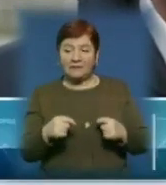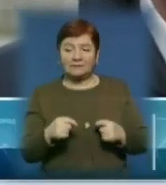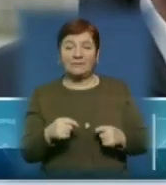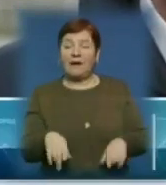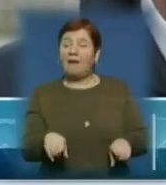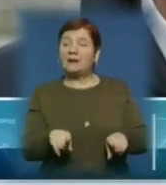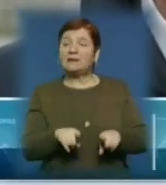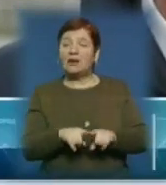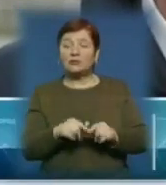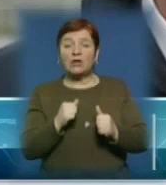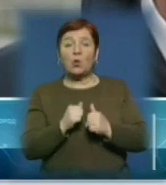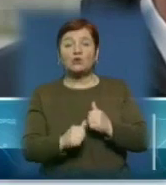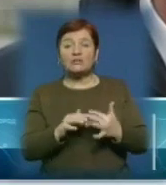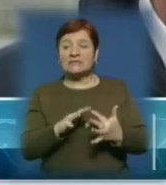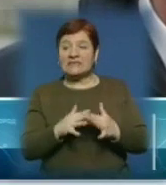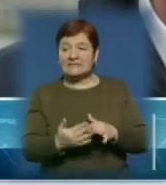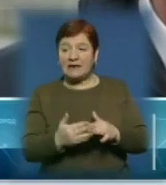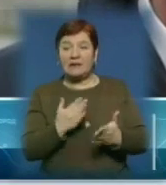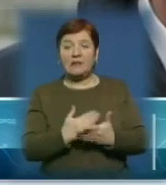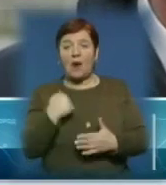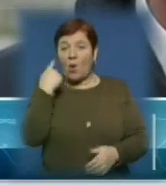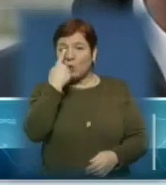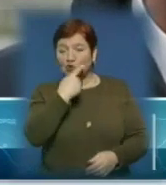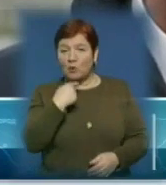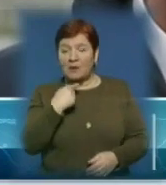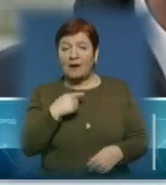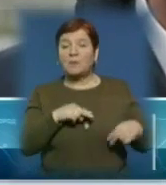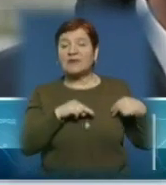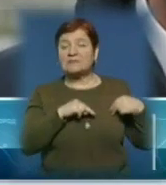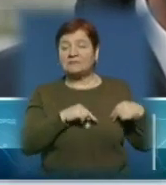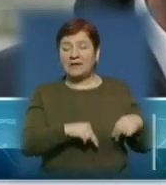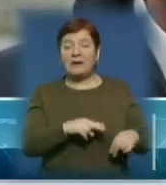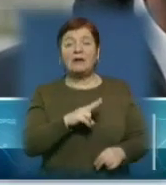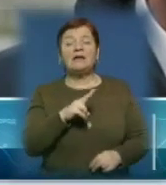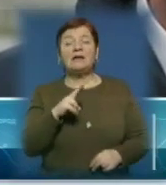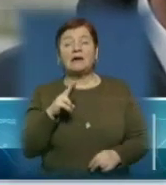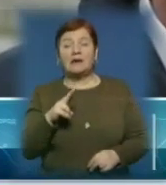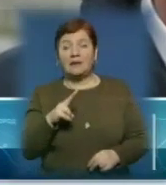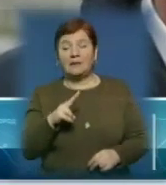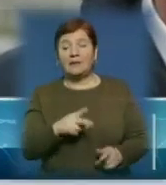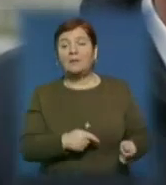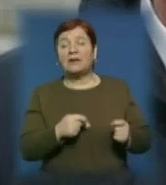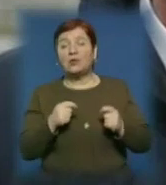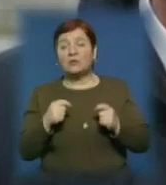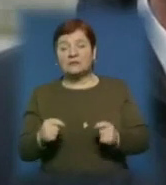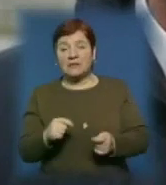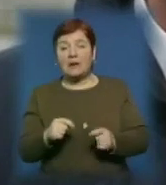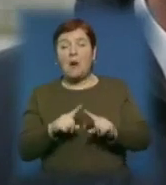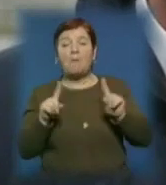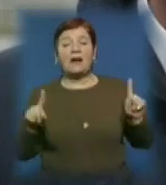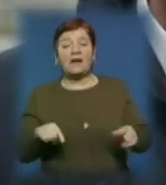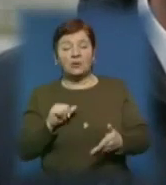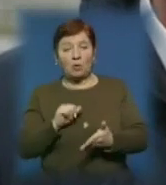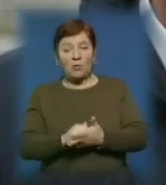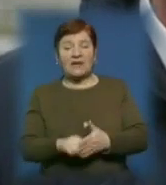Також на кожній сільській раді є уповноважена особа або соціальний працівник, який доносить пакети документів для призначення